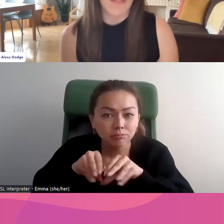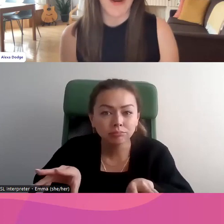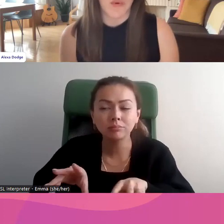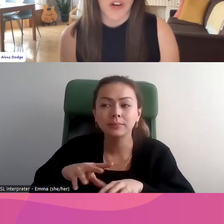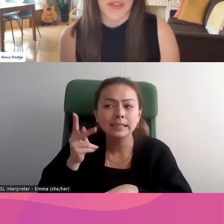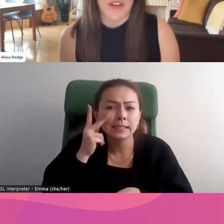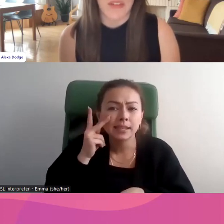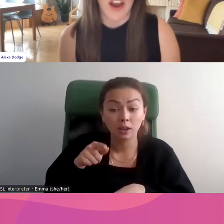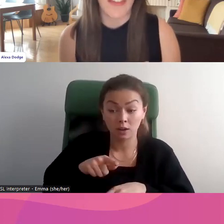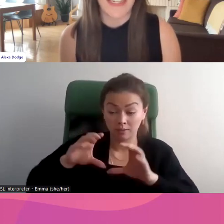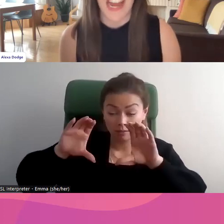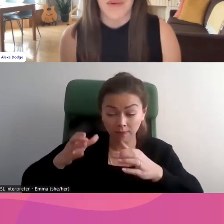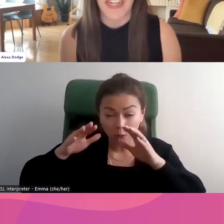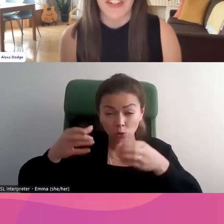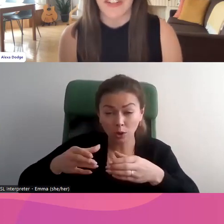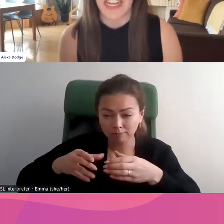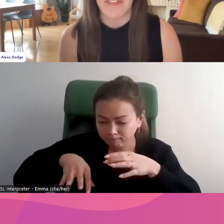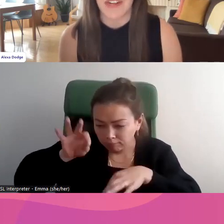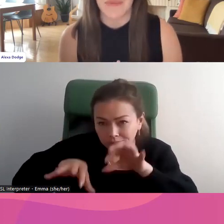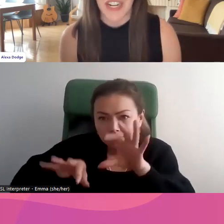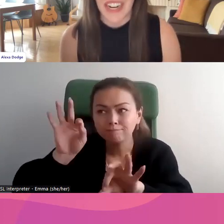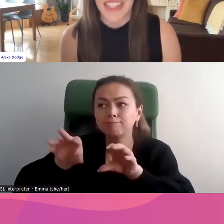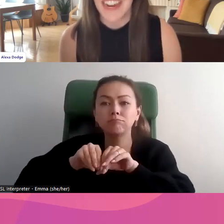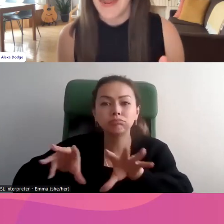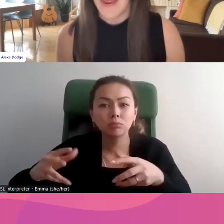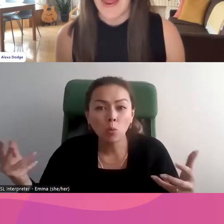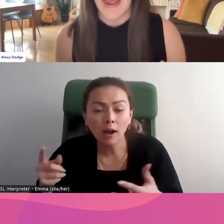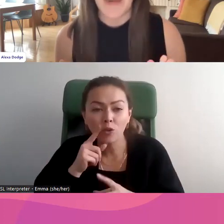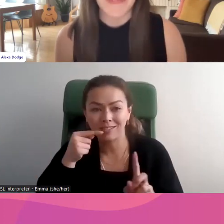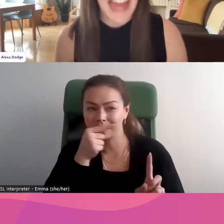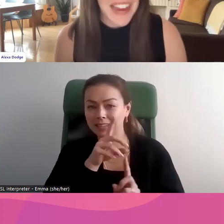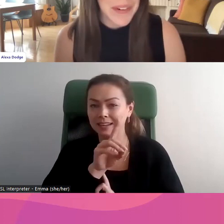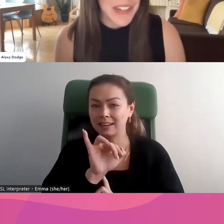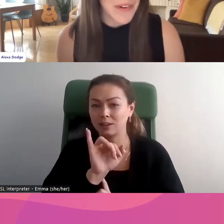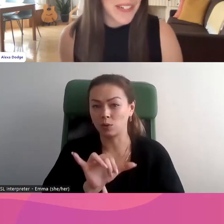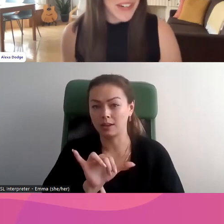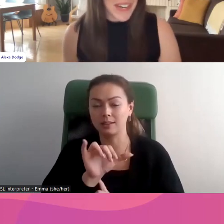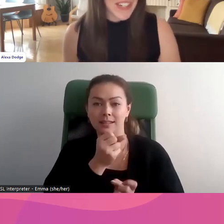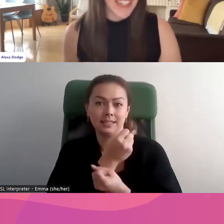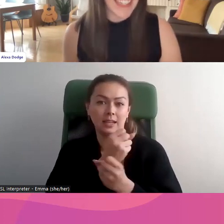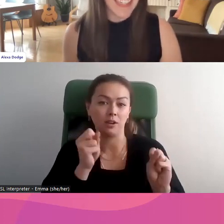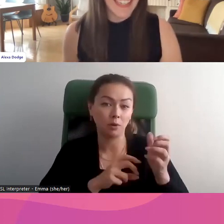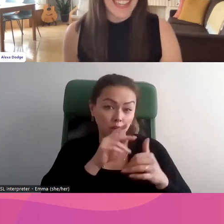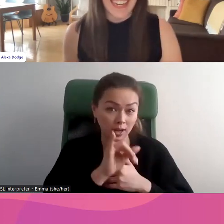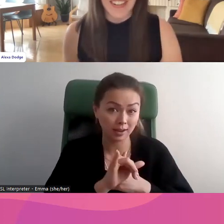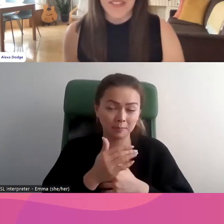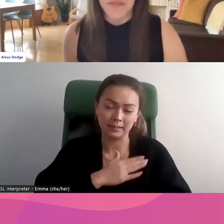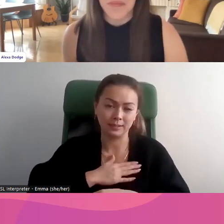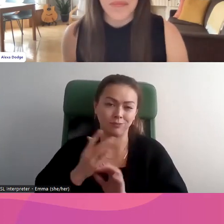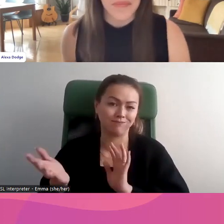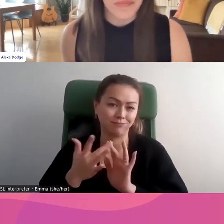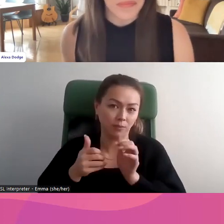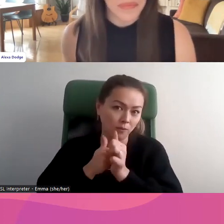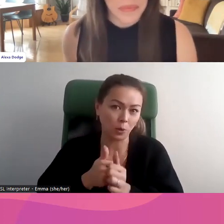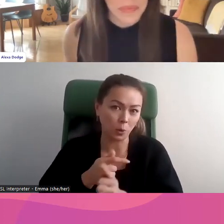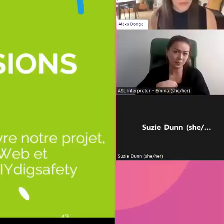au fil de ces groupes de discussion et quelles ressources et recherches découlent de notre travail et de notre projet. Alors, sur ce, nous